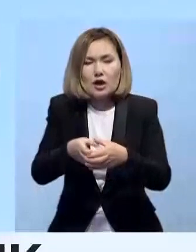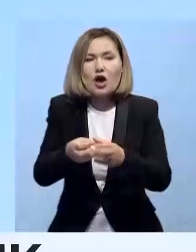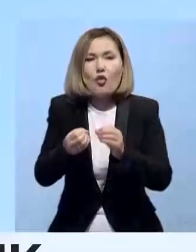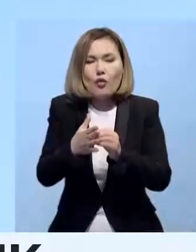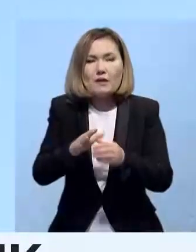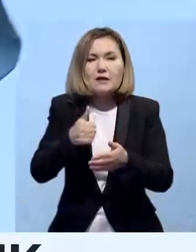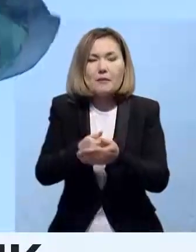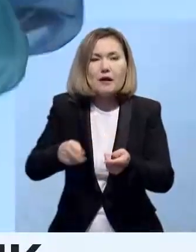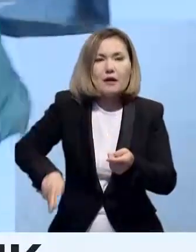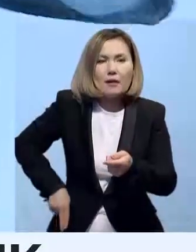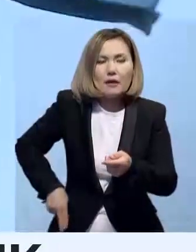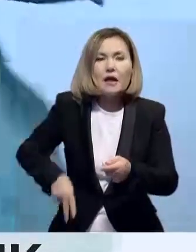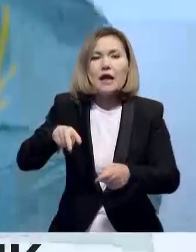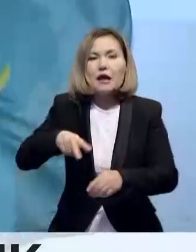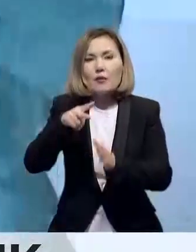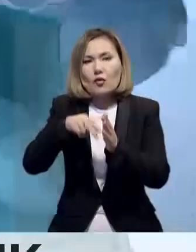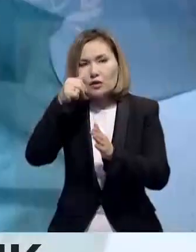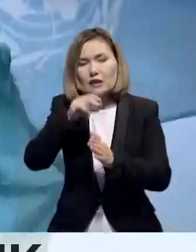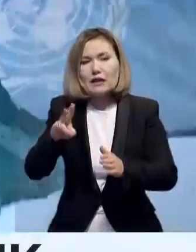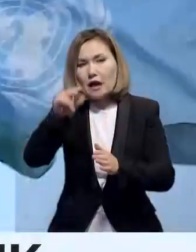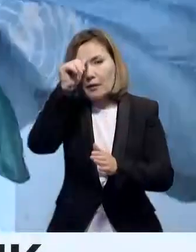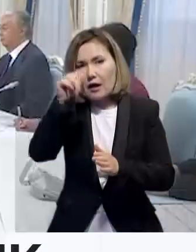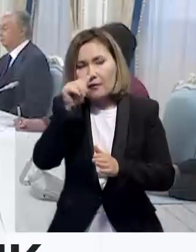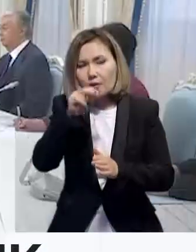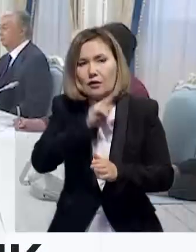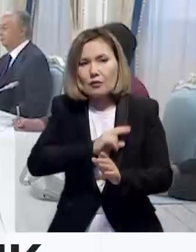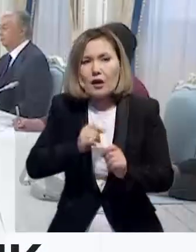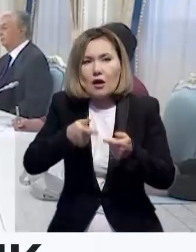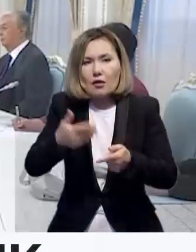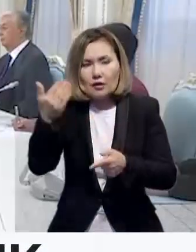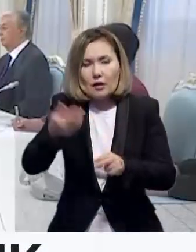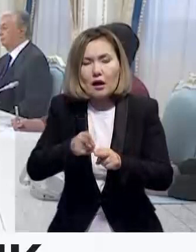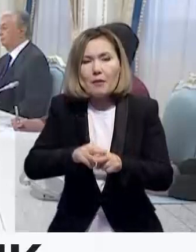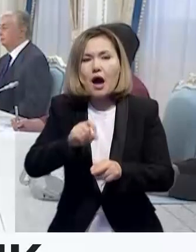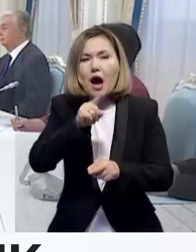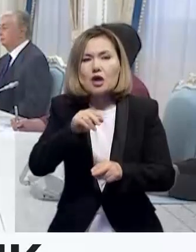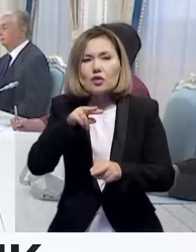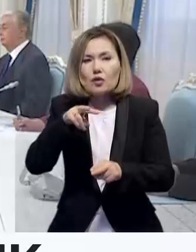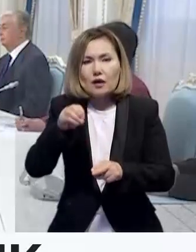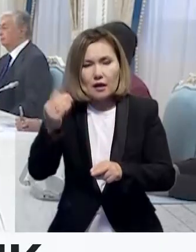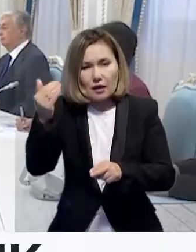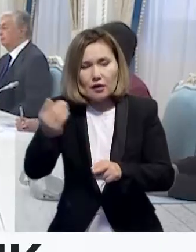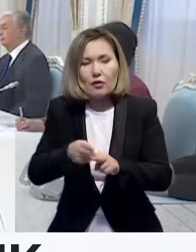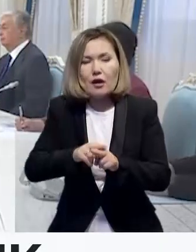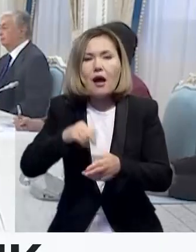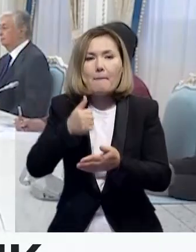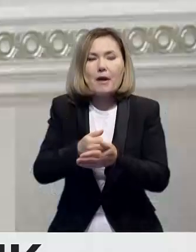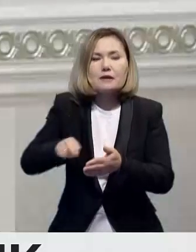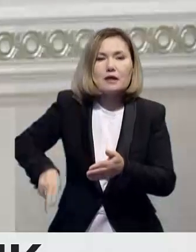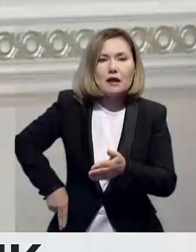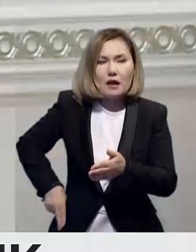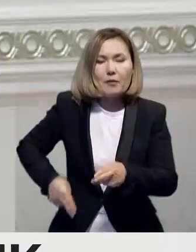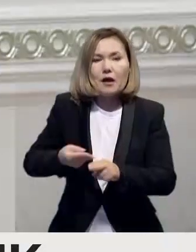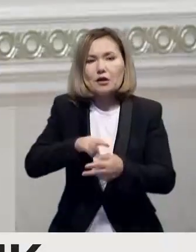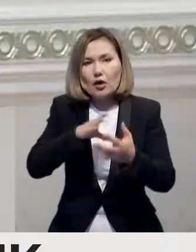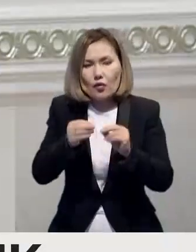Бұл қызметке 2017 жылдың қарашасында келген президент Қасым Жомар Туғаев Азуле Қанымның ЮНЕСКА-ның бас директорі ретіндегі